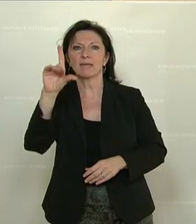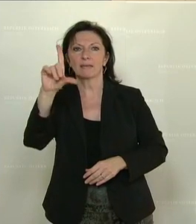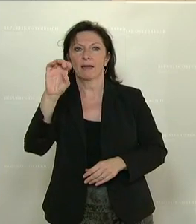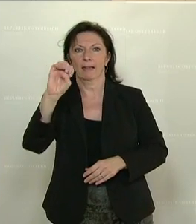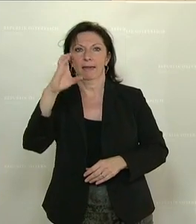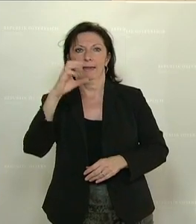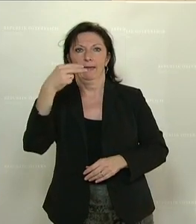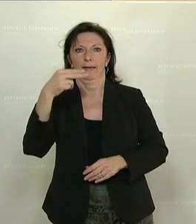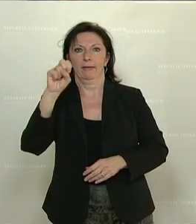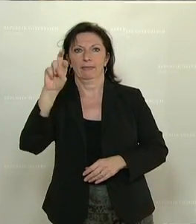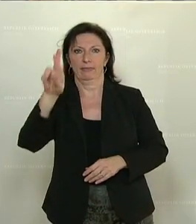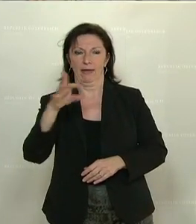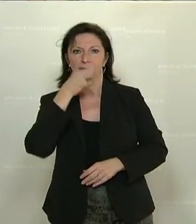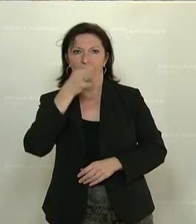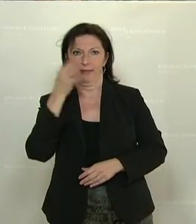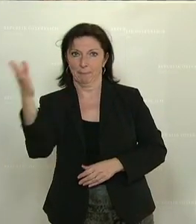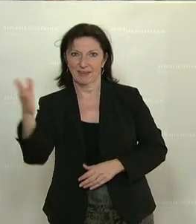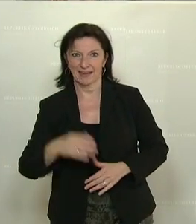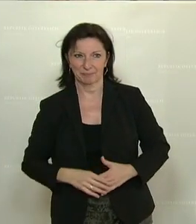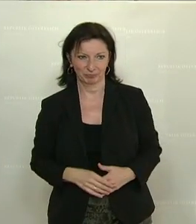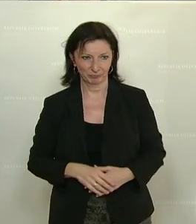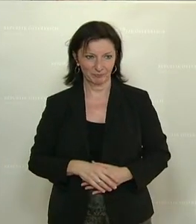Der Agrarsprecher der Freiheitlichen Partei.